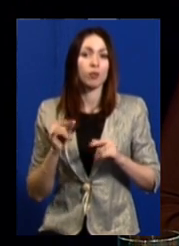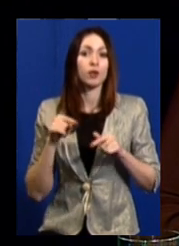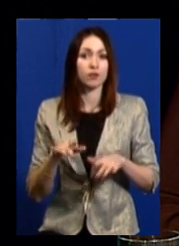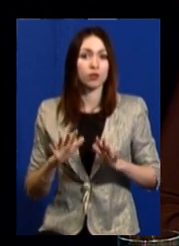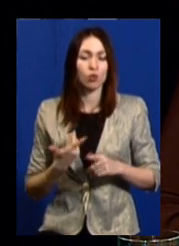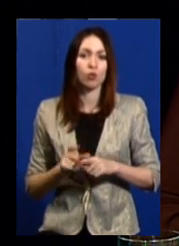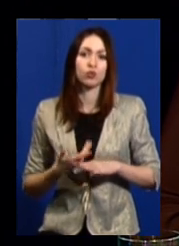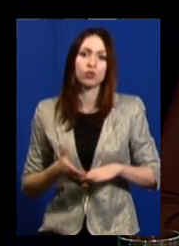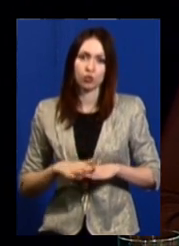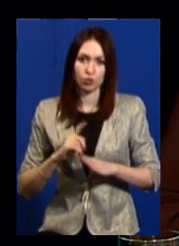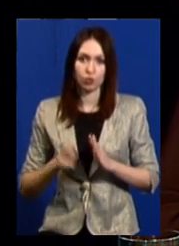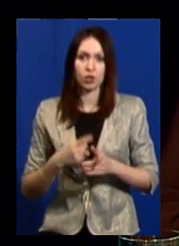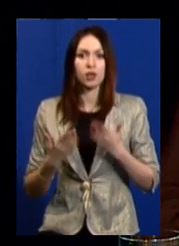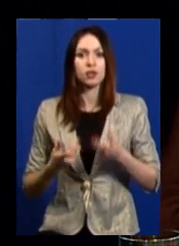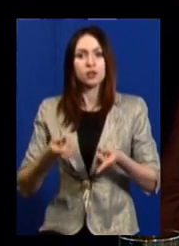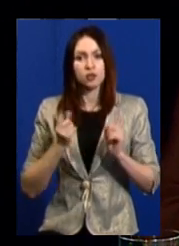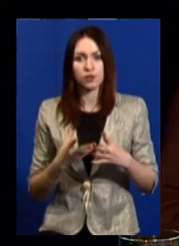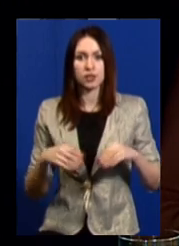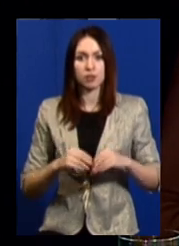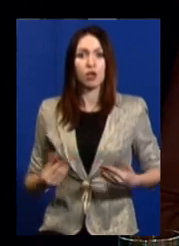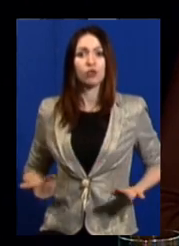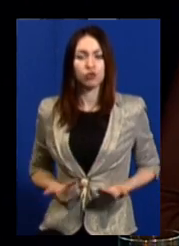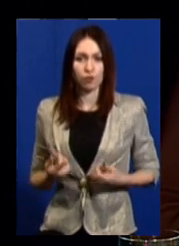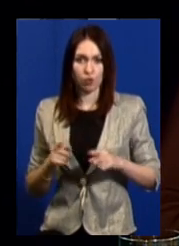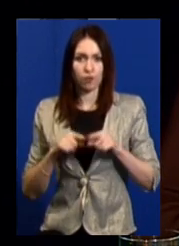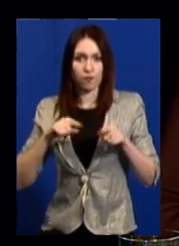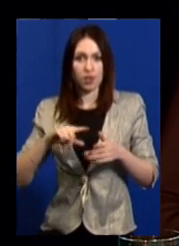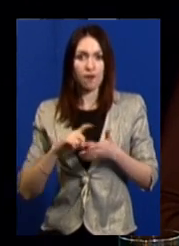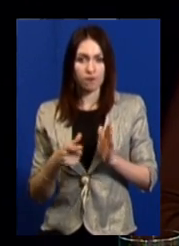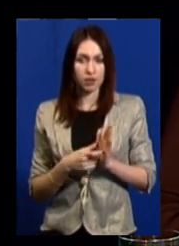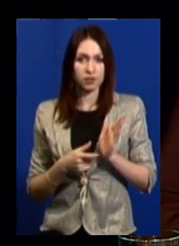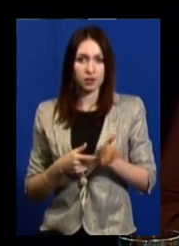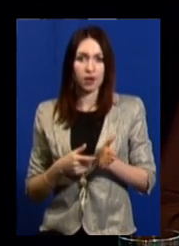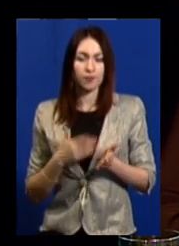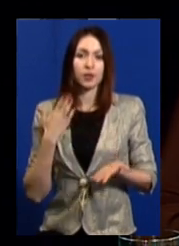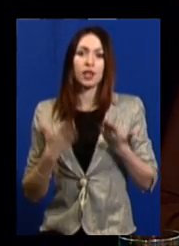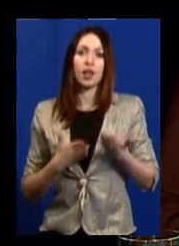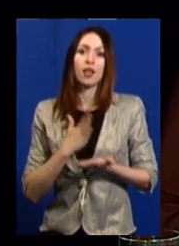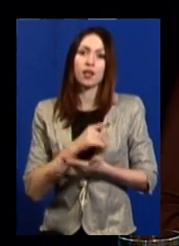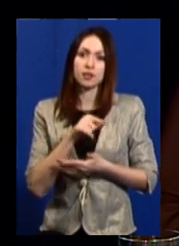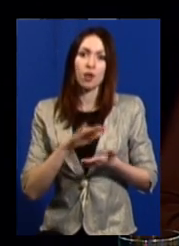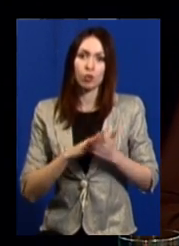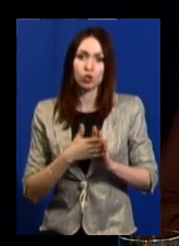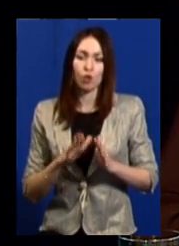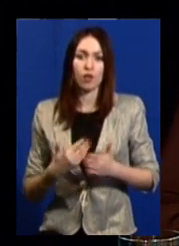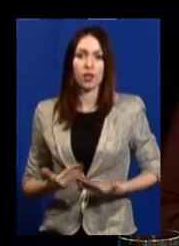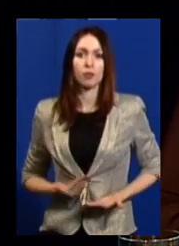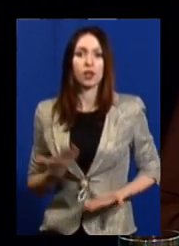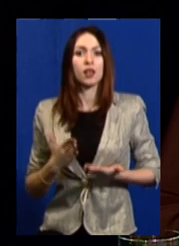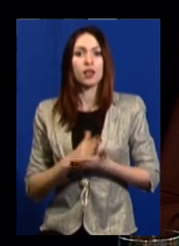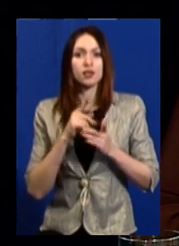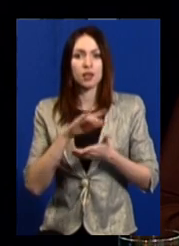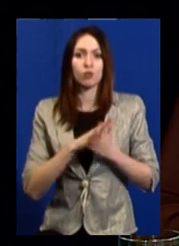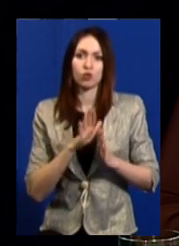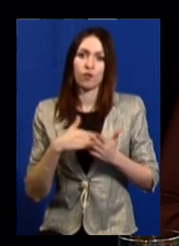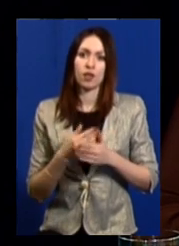дуже важко з'ясувати, чи дійсно сім'я ця мешкає в цьому помешканні, в цьому житлі, чи є там умови для проживання, чи є там умови для